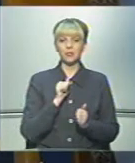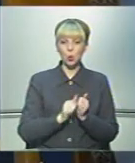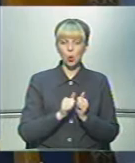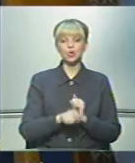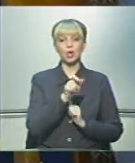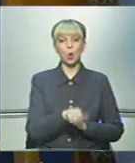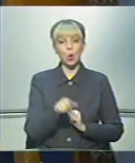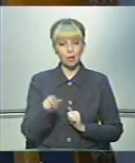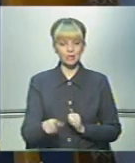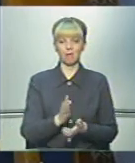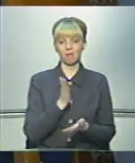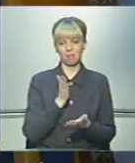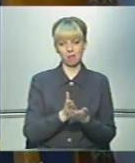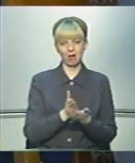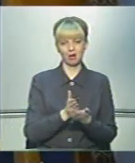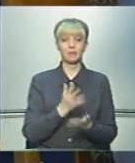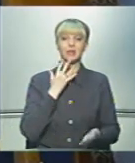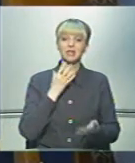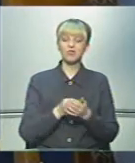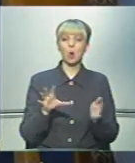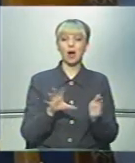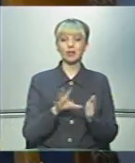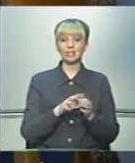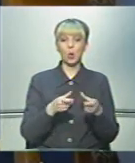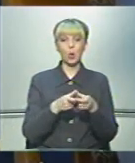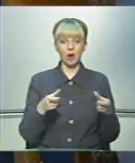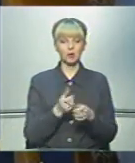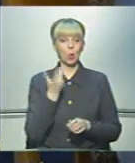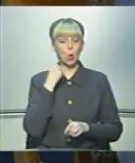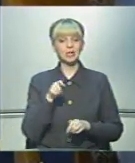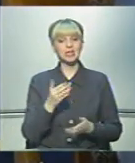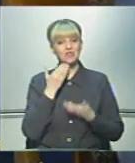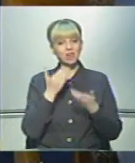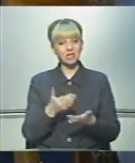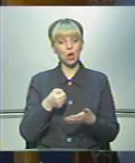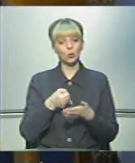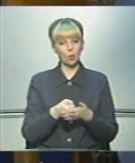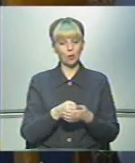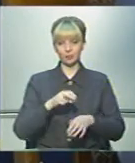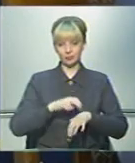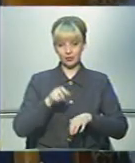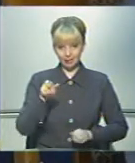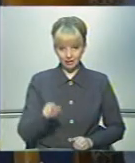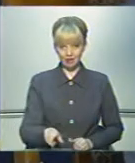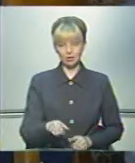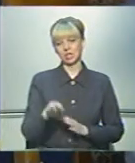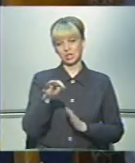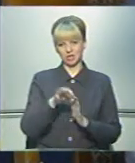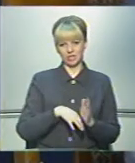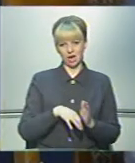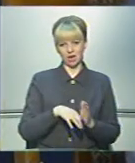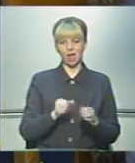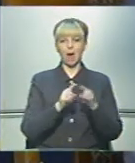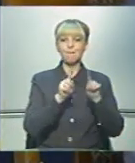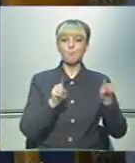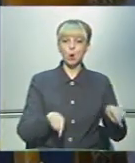громадянин має свою електронну картку. Коли звертається до лікаря, одразу на